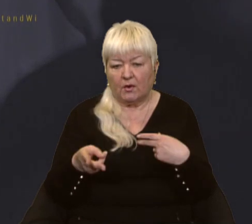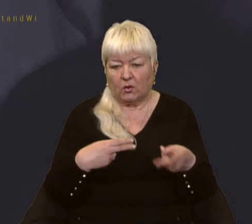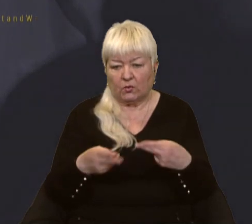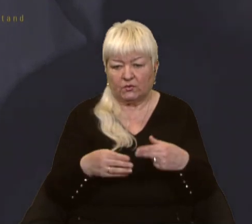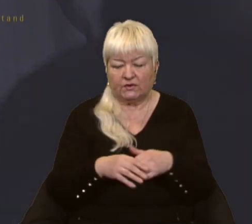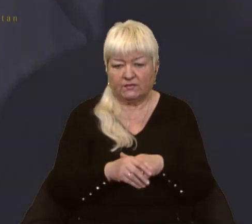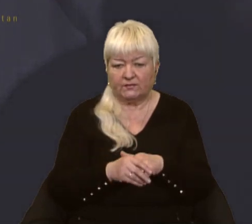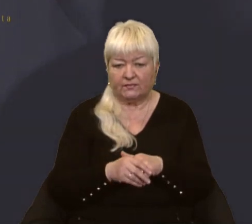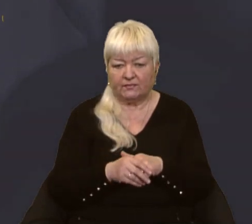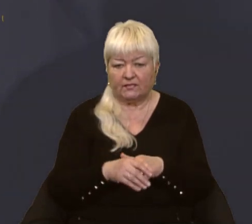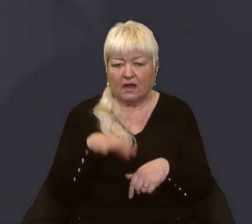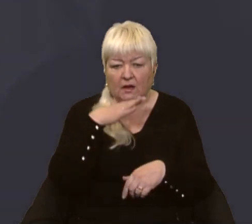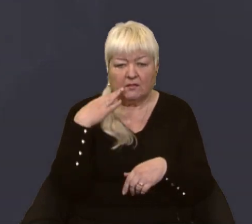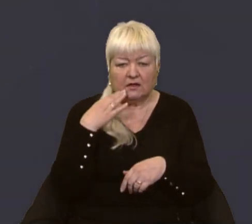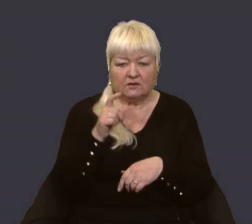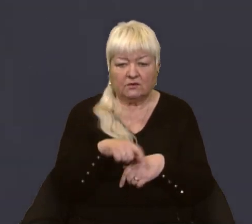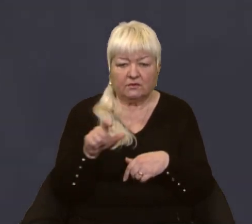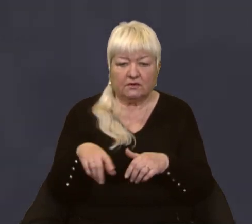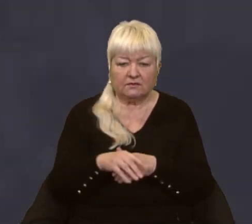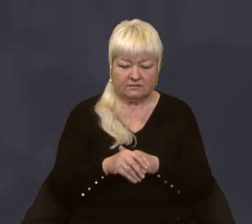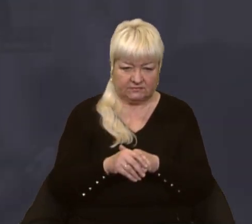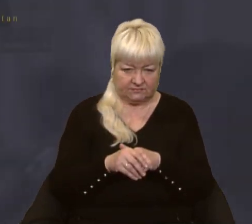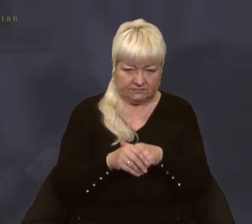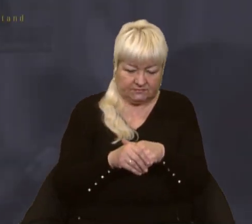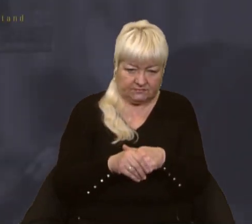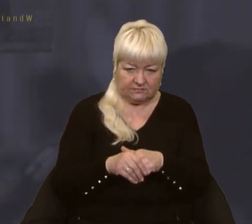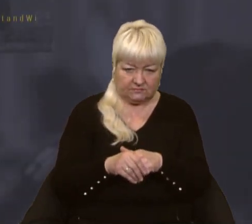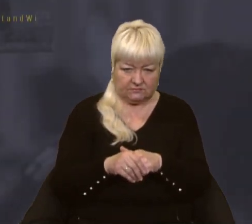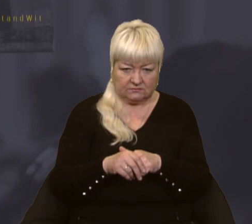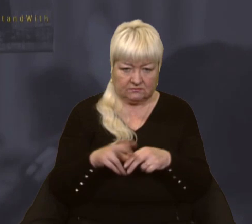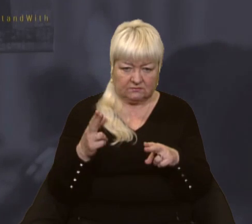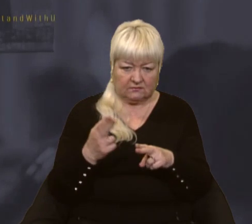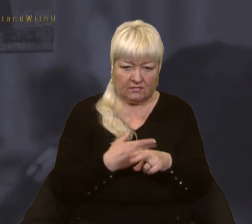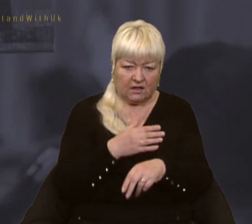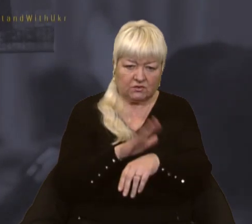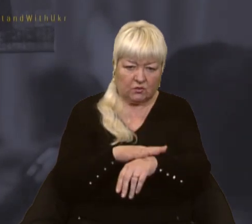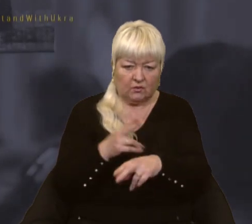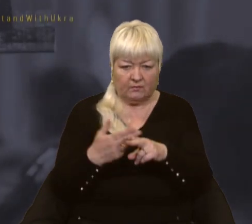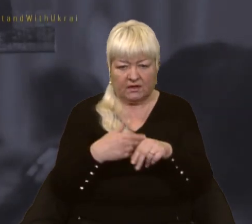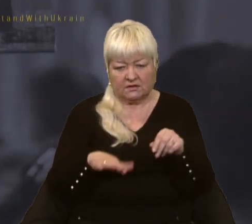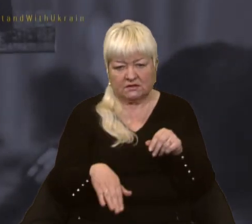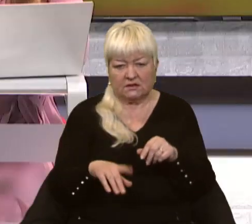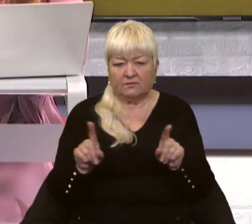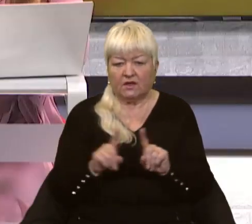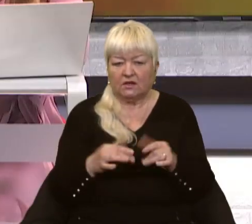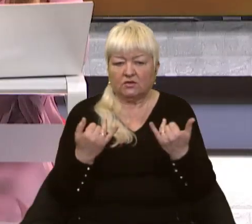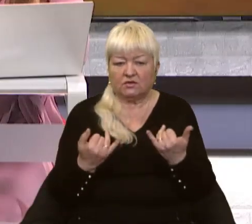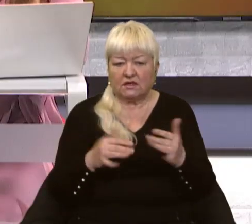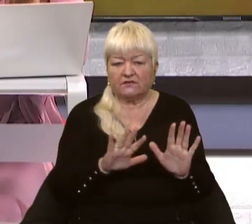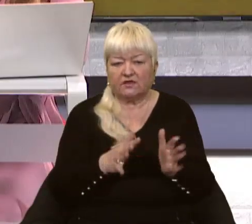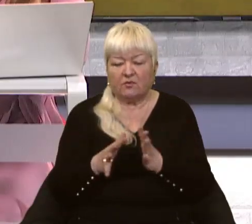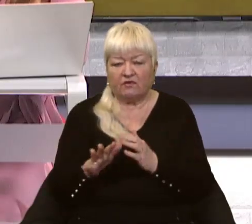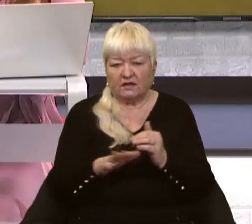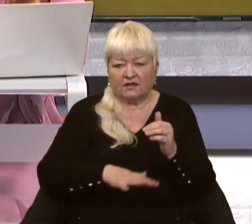Бо багато людей, без них. Скажіть, будь ласка, що зараз відбувається на